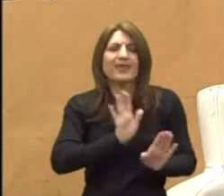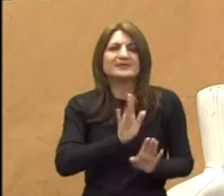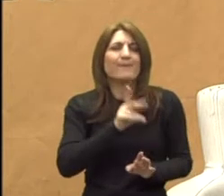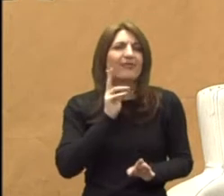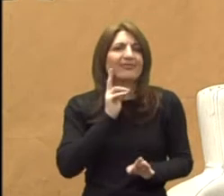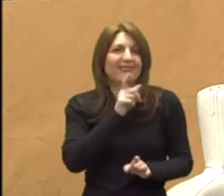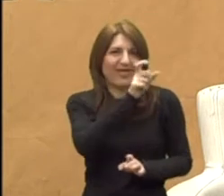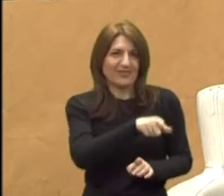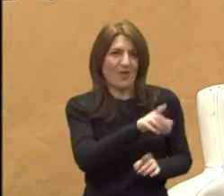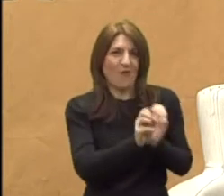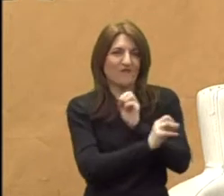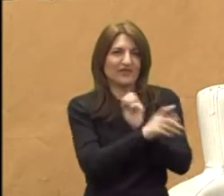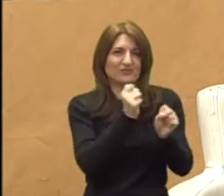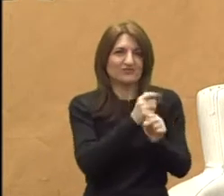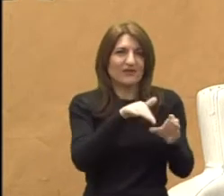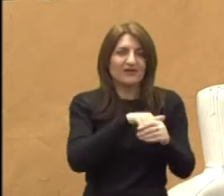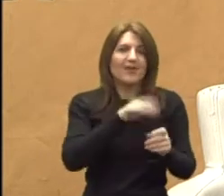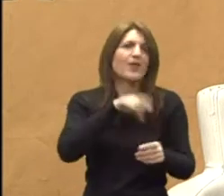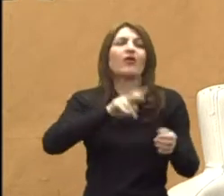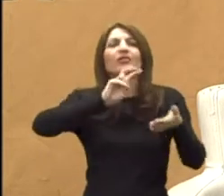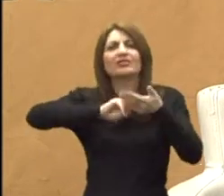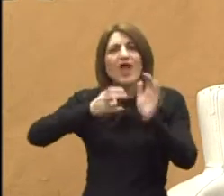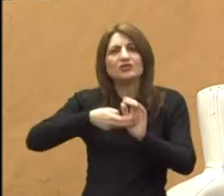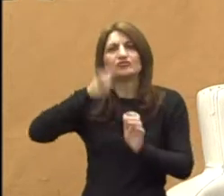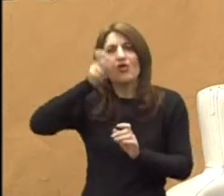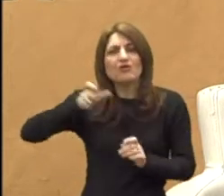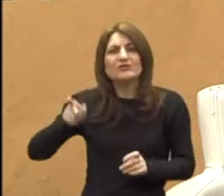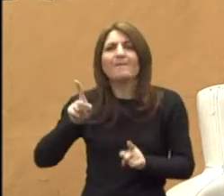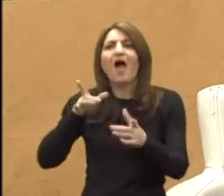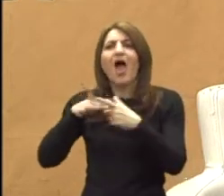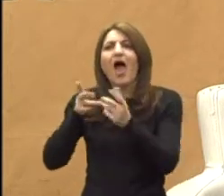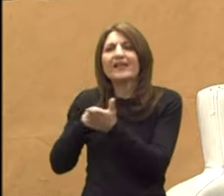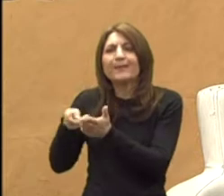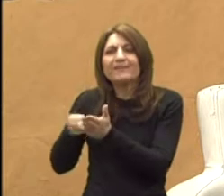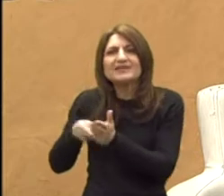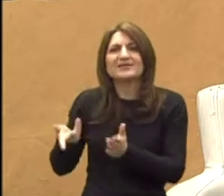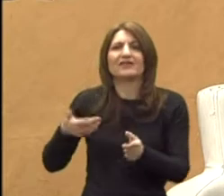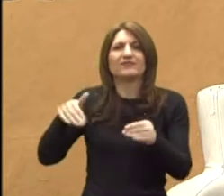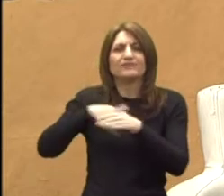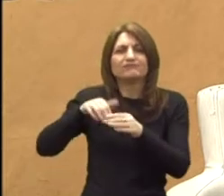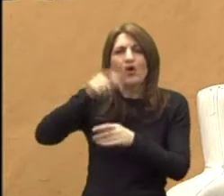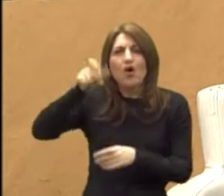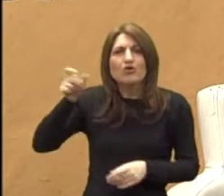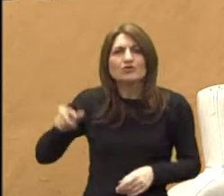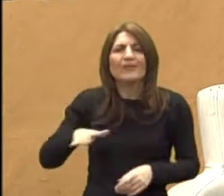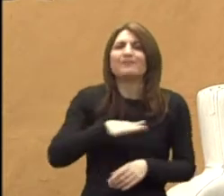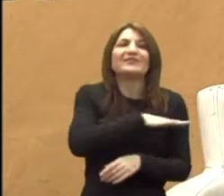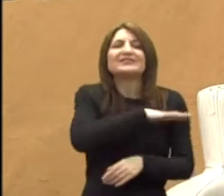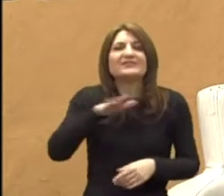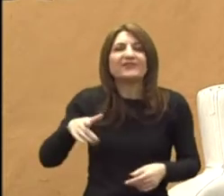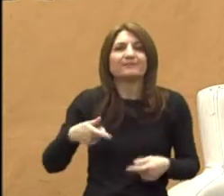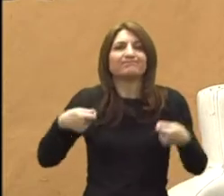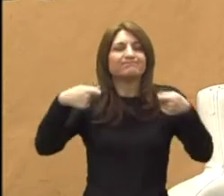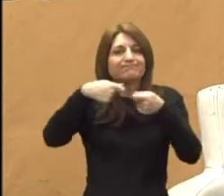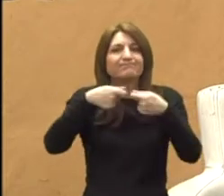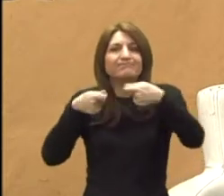kompletnog osoblja i tehničkog osoblja i administrativnog osoblja. Dakle, na svim razinama